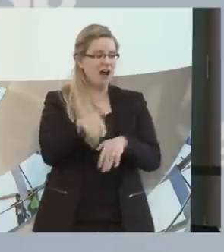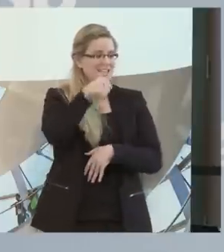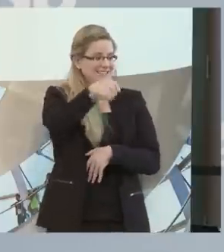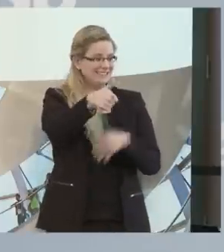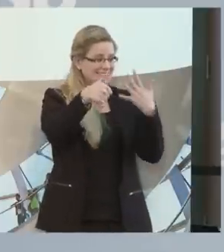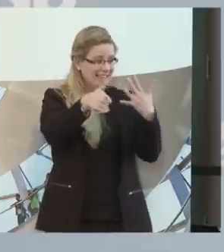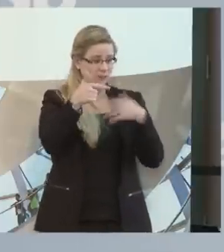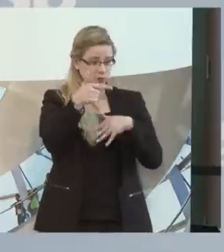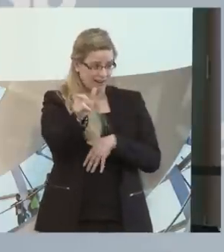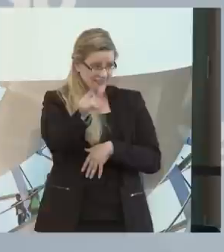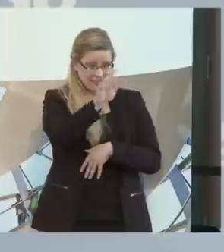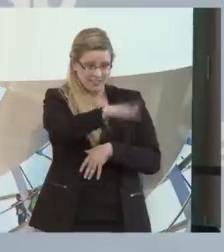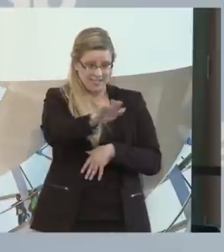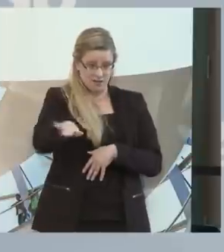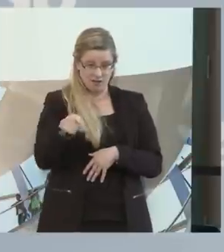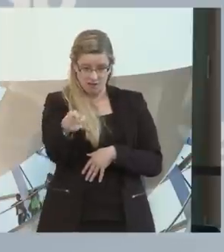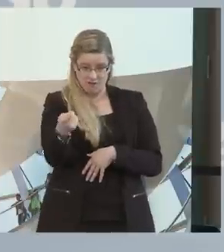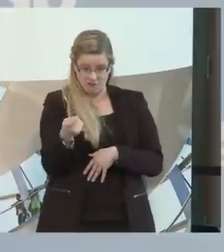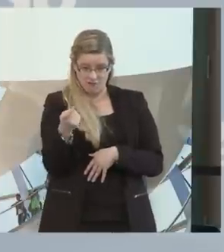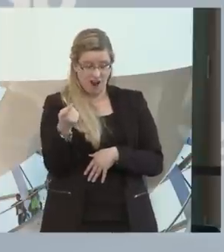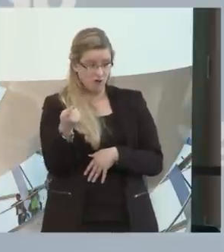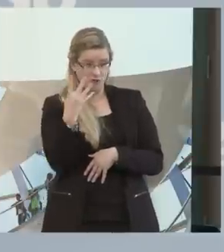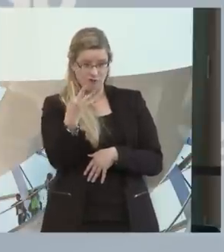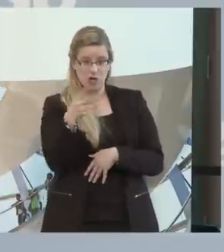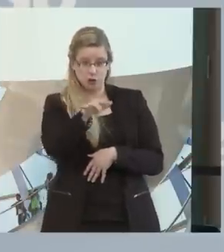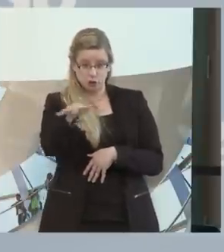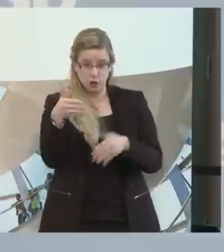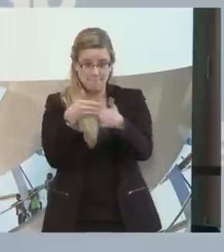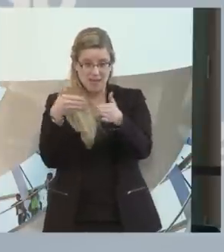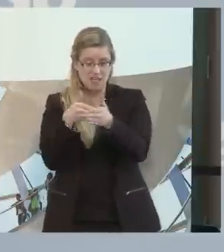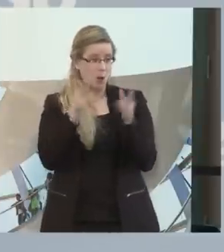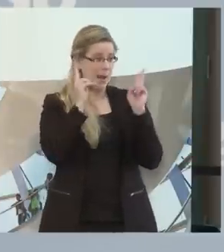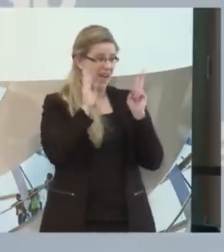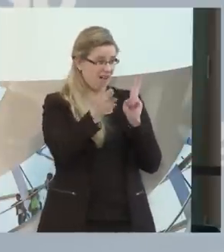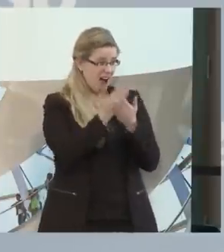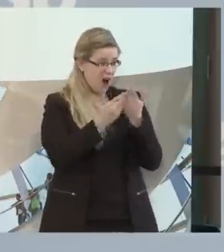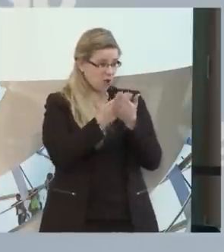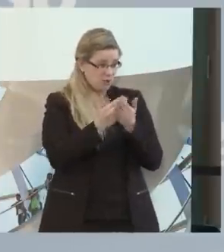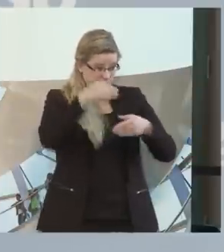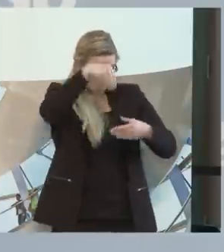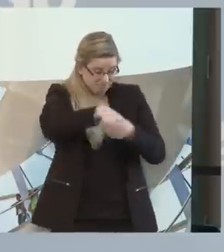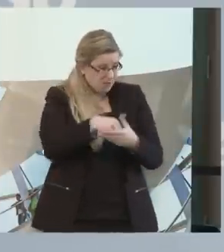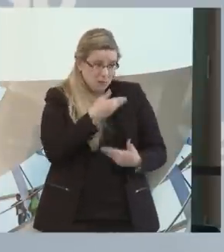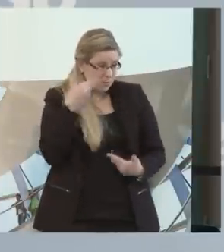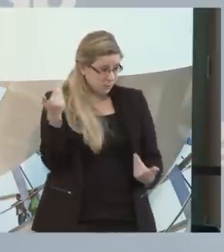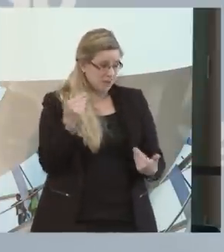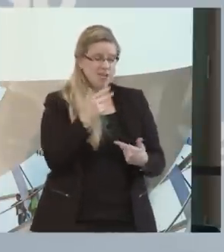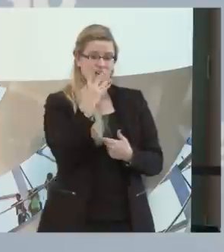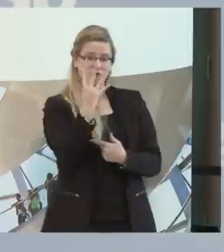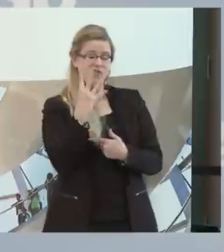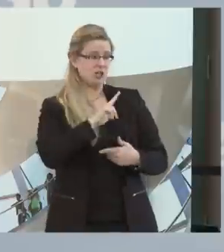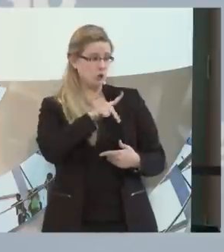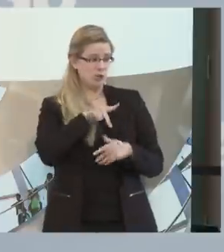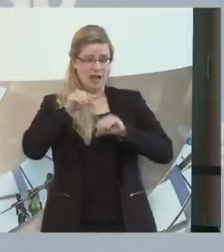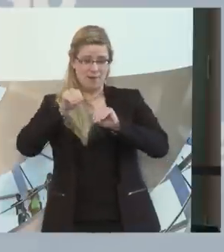Vier davon haben eine Behinderung, die Lehrer sind noch nicht richtig ausgebildet. Es kommen vier Sozialpädagogen dazu. Man stelle